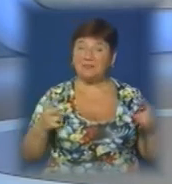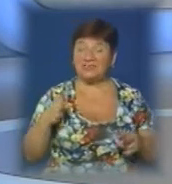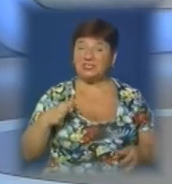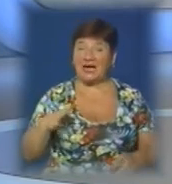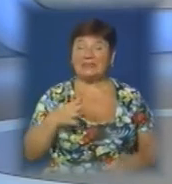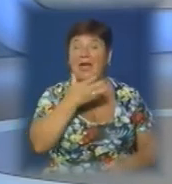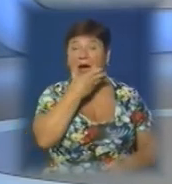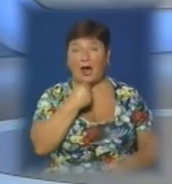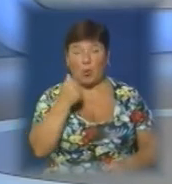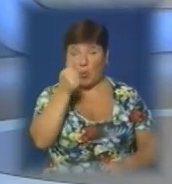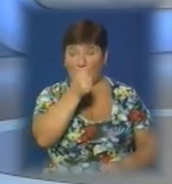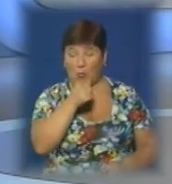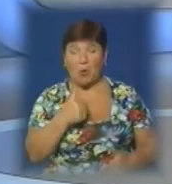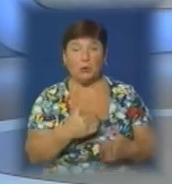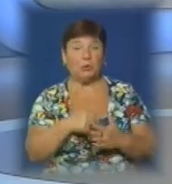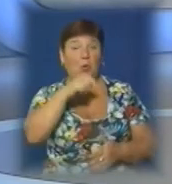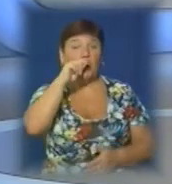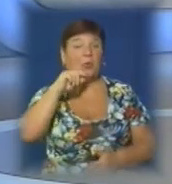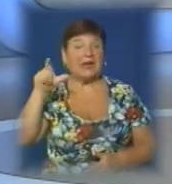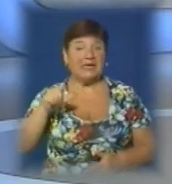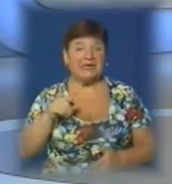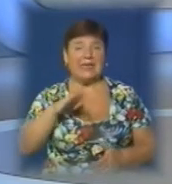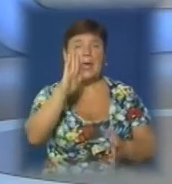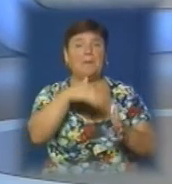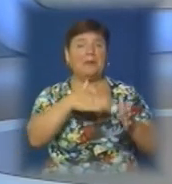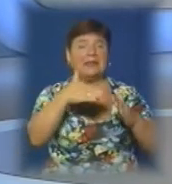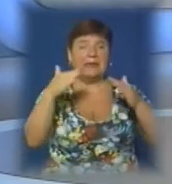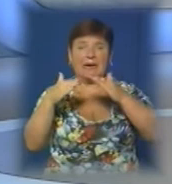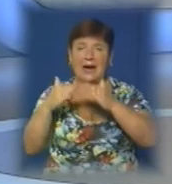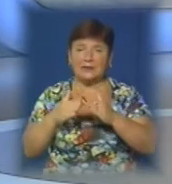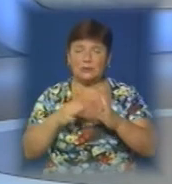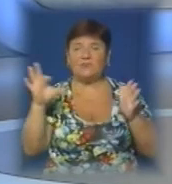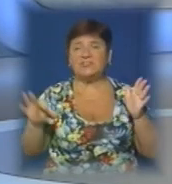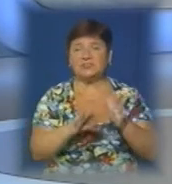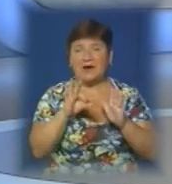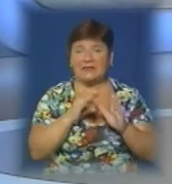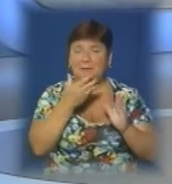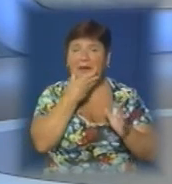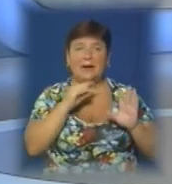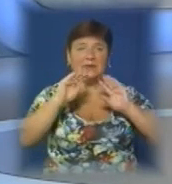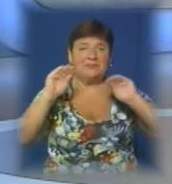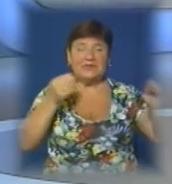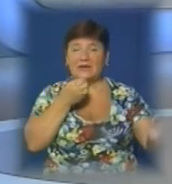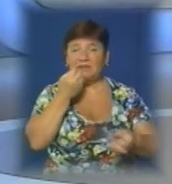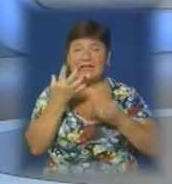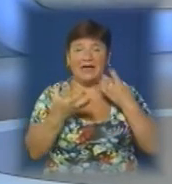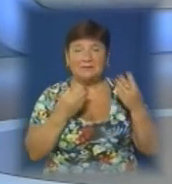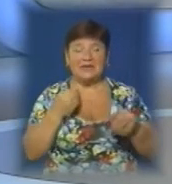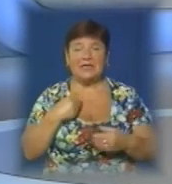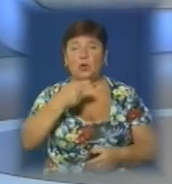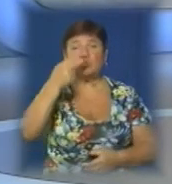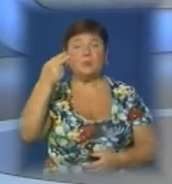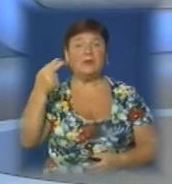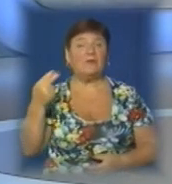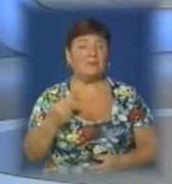року. До цього дня українці білили хати, прикрашали образи свіжими вишиваними рушниками та квітами і розмальовували пічі.